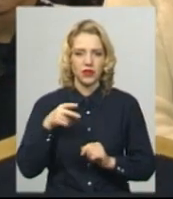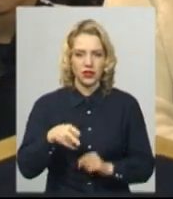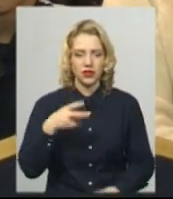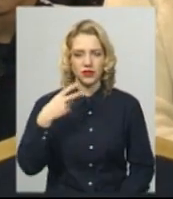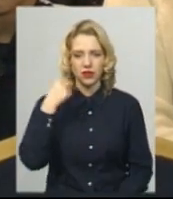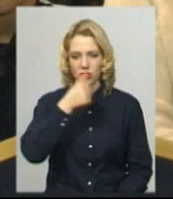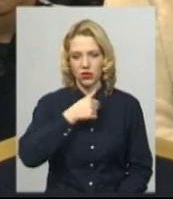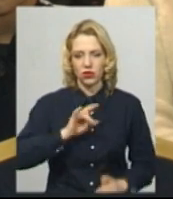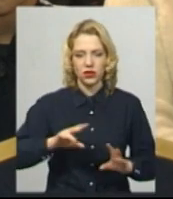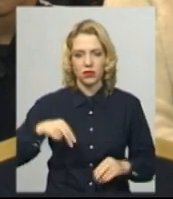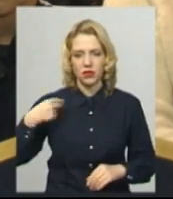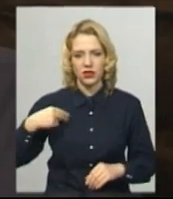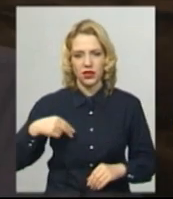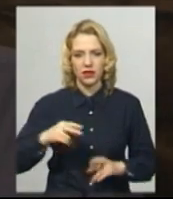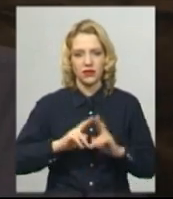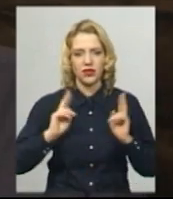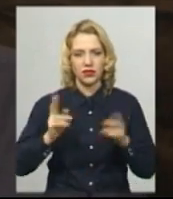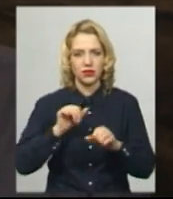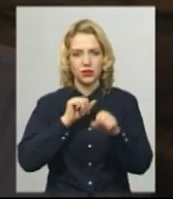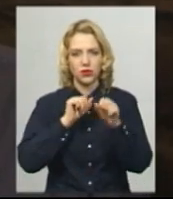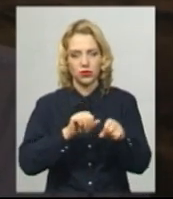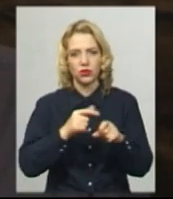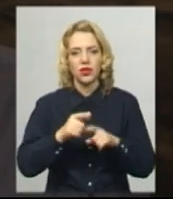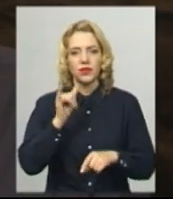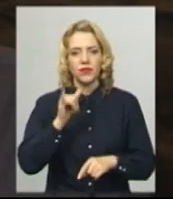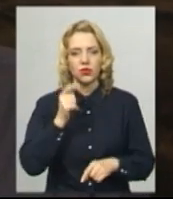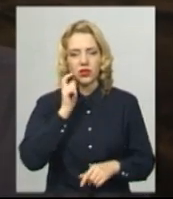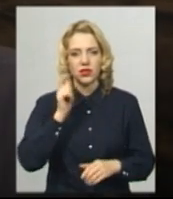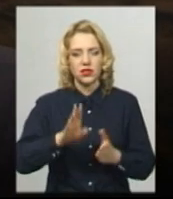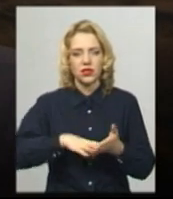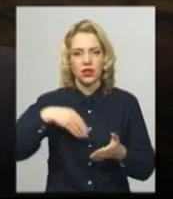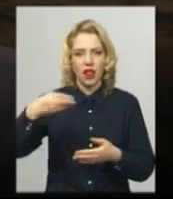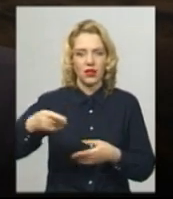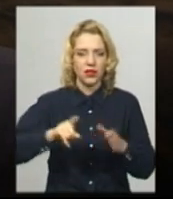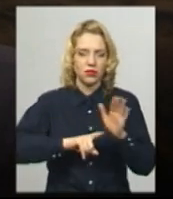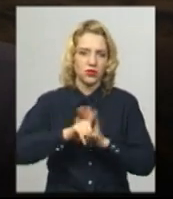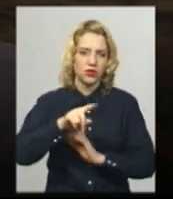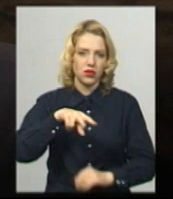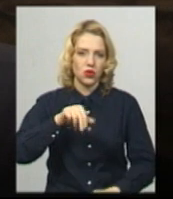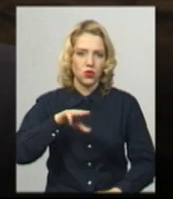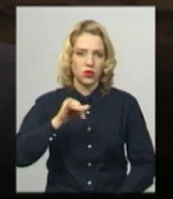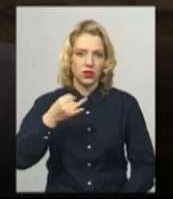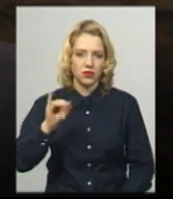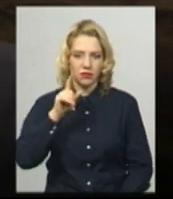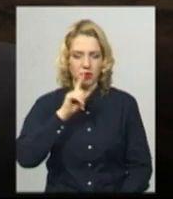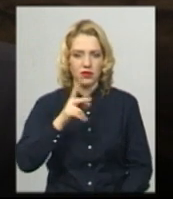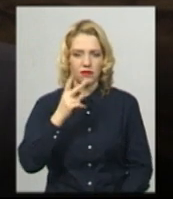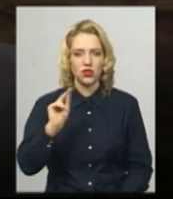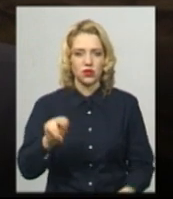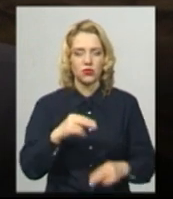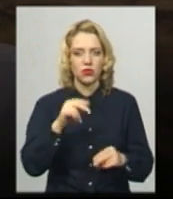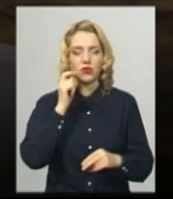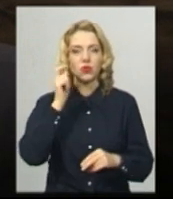Хмельницької обласної федерації з боксу Андрій Чумаков. Український календар відкривається в лютому місяці. Два чемпіонату